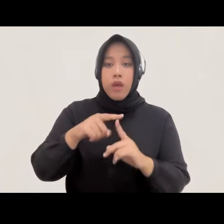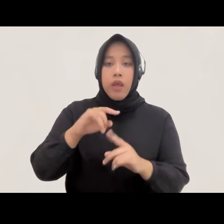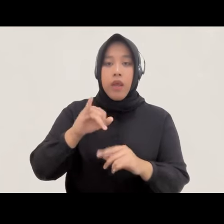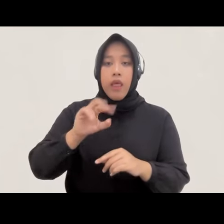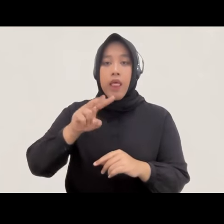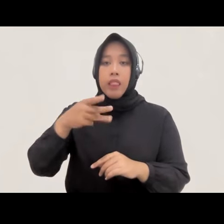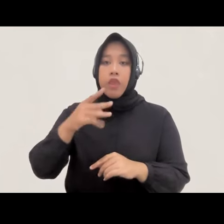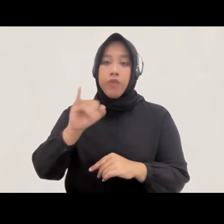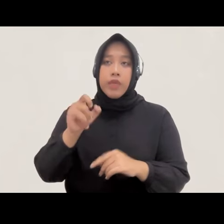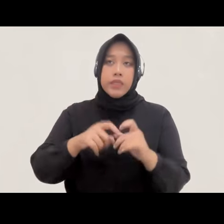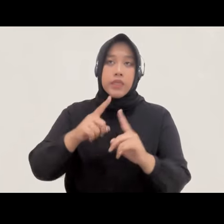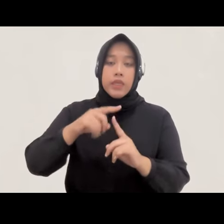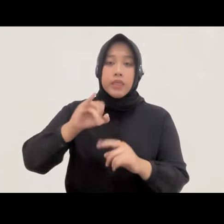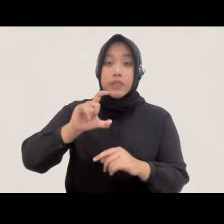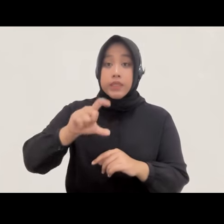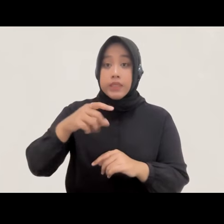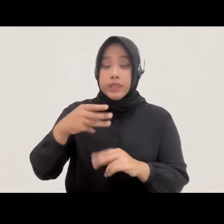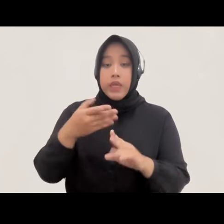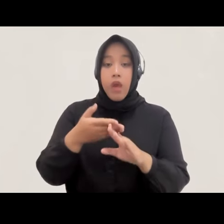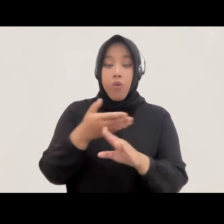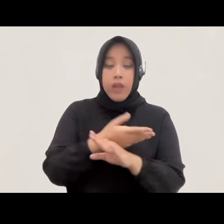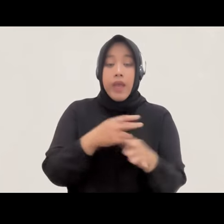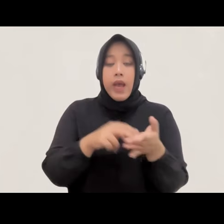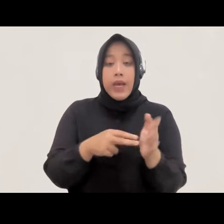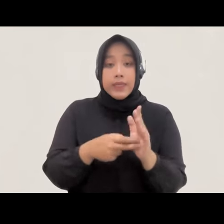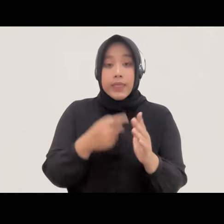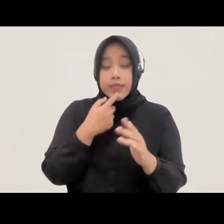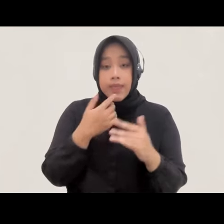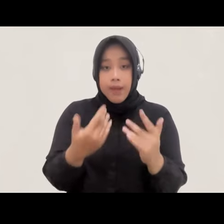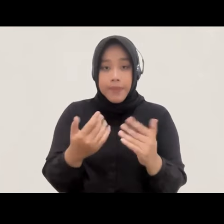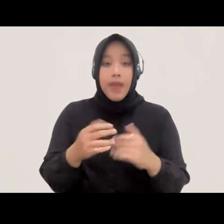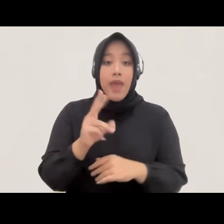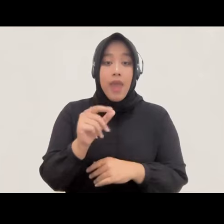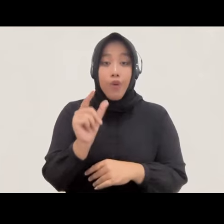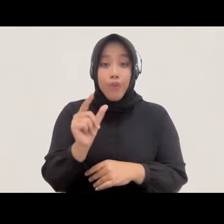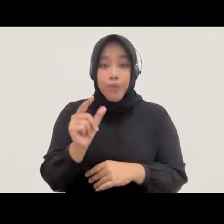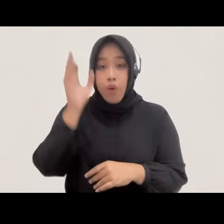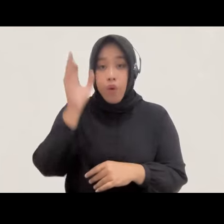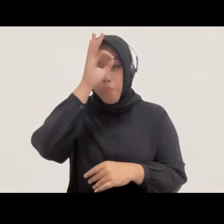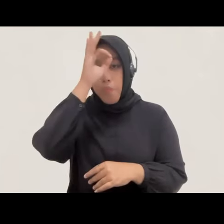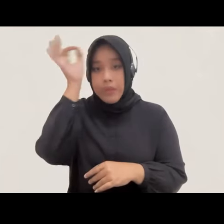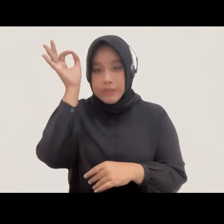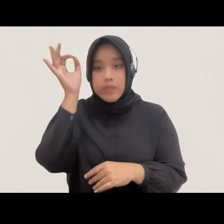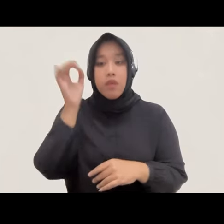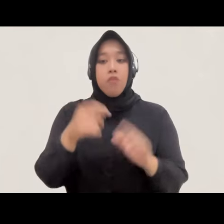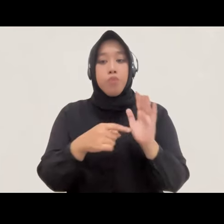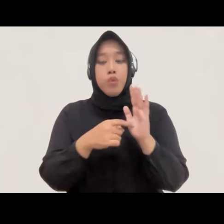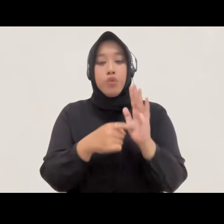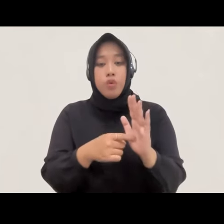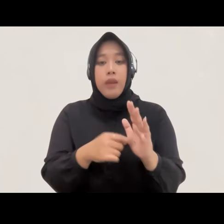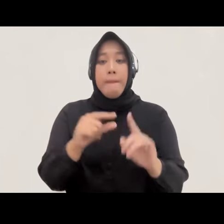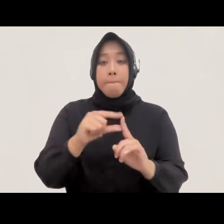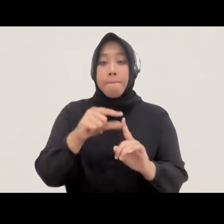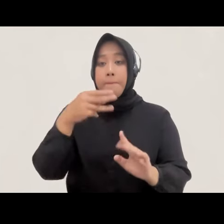terkait definisi dari keadilan restoratif dalam RUU Polri itu sendiri menunjukkan bahwa pendidik ini tidak punya